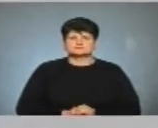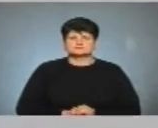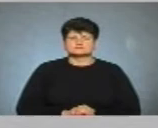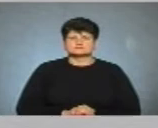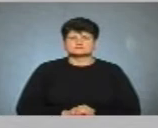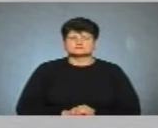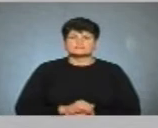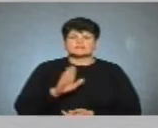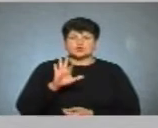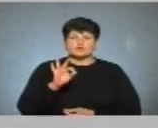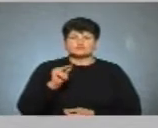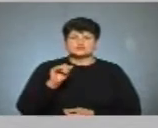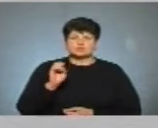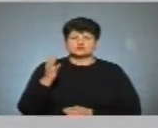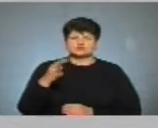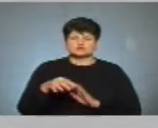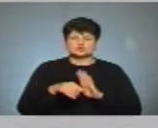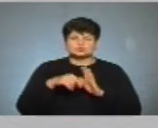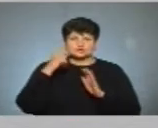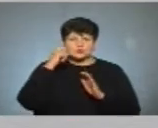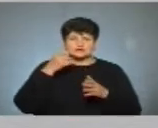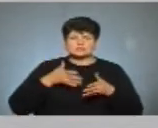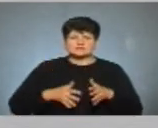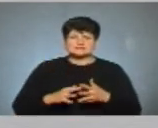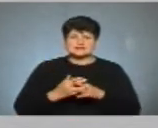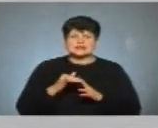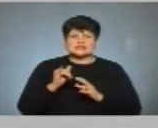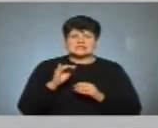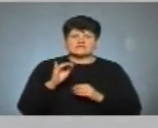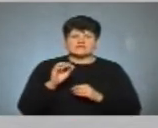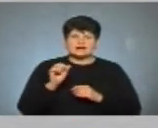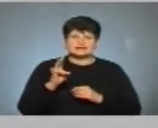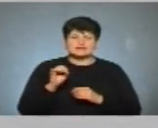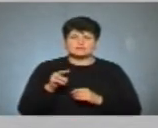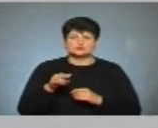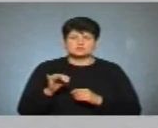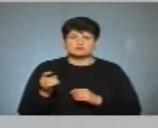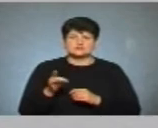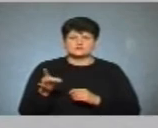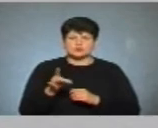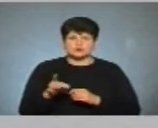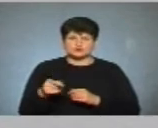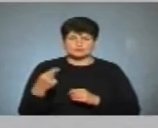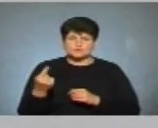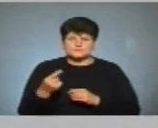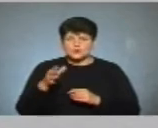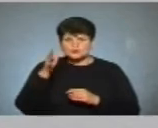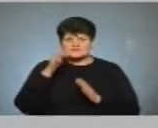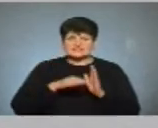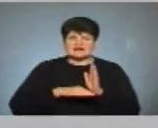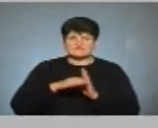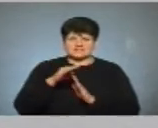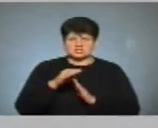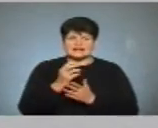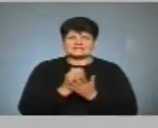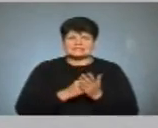Віктор Овчарук, 46 років, народився в селі Івани-Пусти Бурщівського району Тернопільської області. Освіта вища,